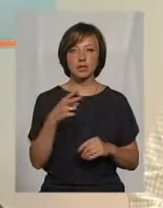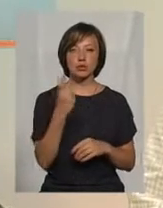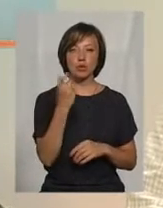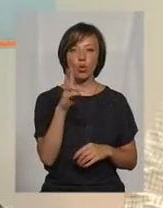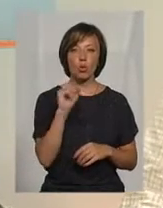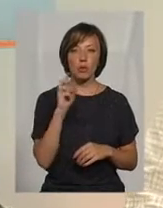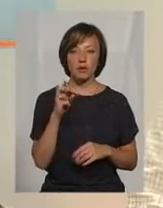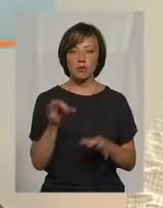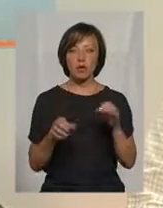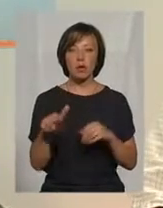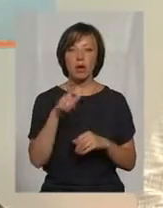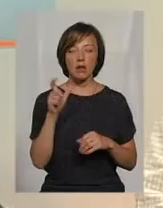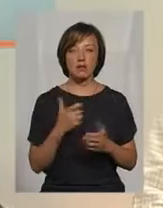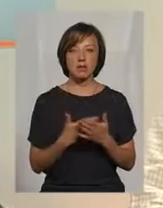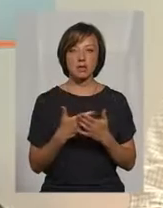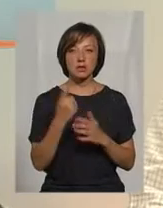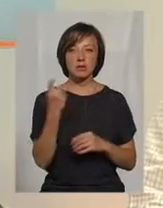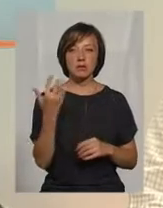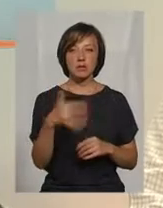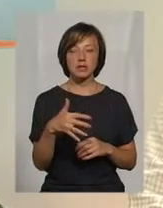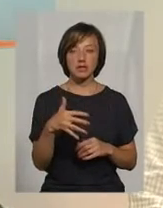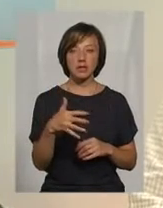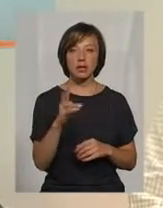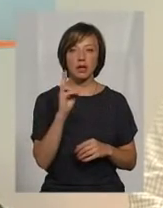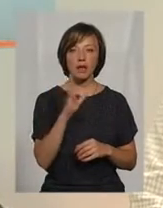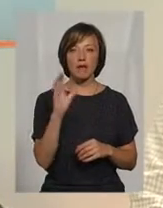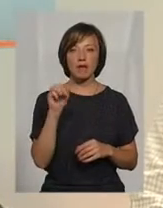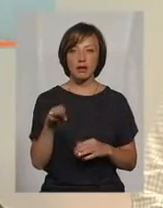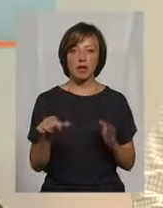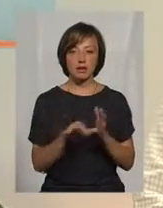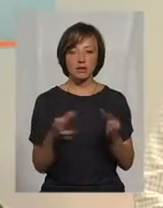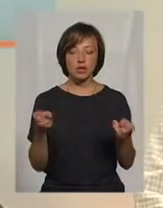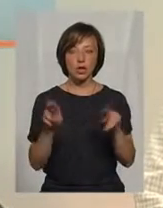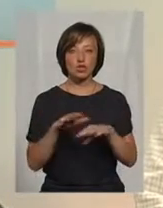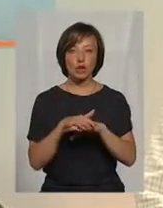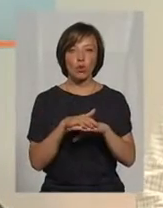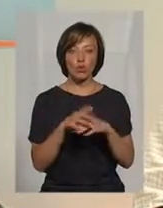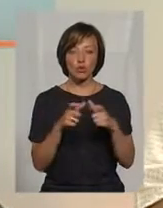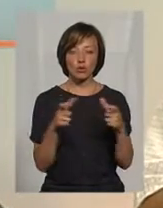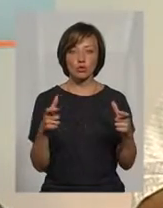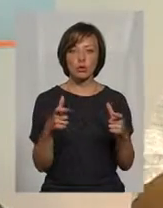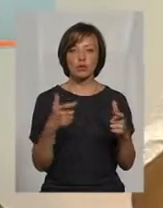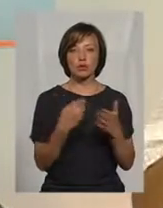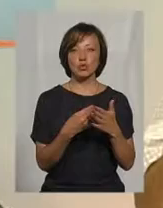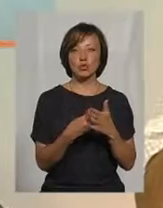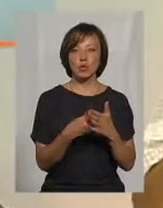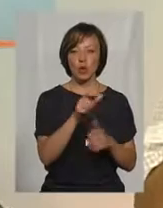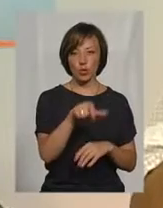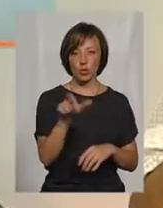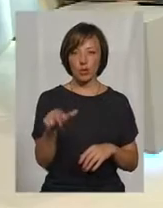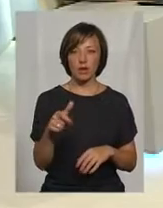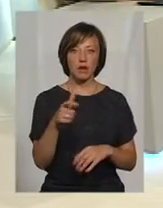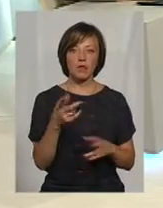природнього газу і 150 кВт електроенергії були залишені на рахунках людей. І люди,